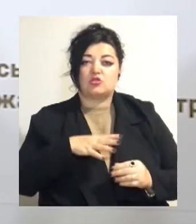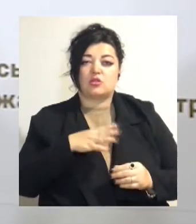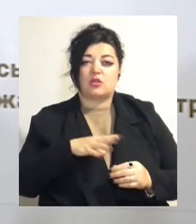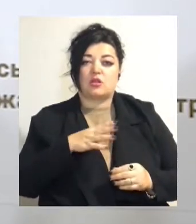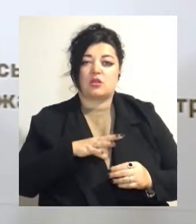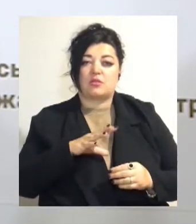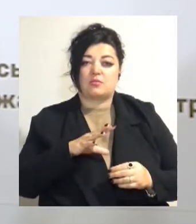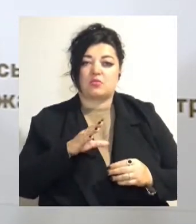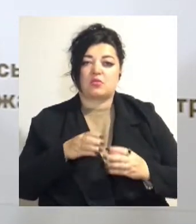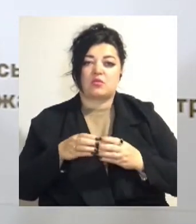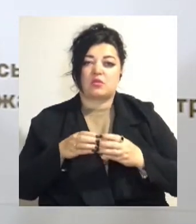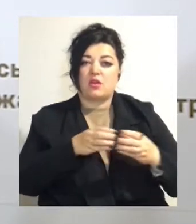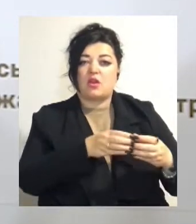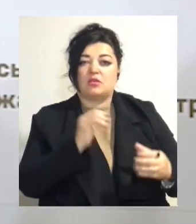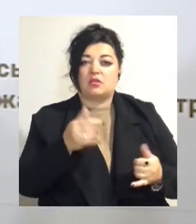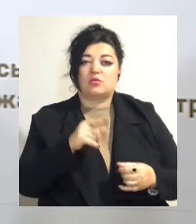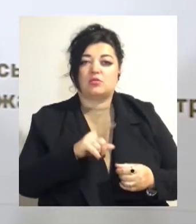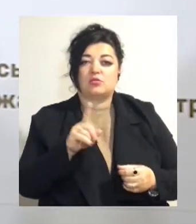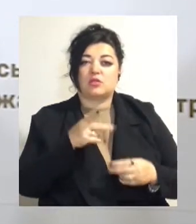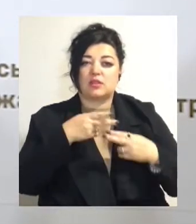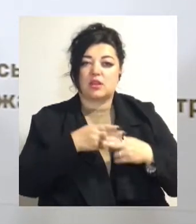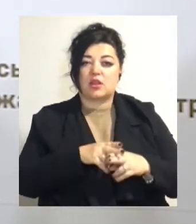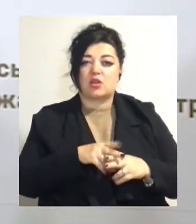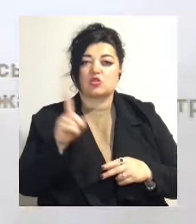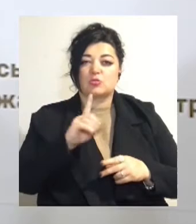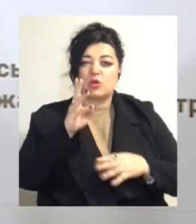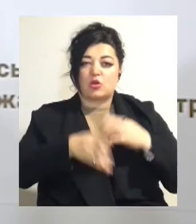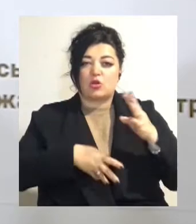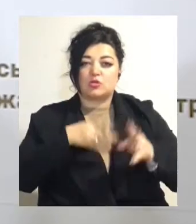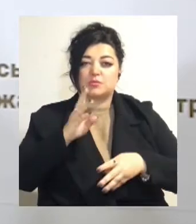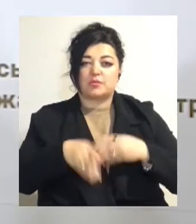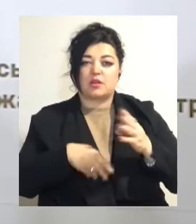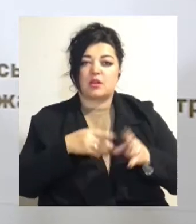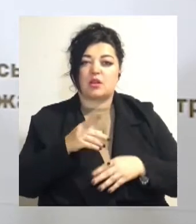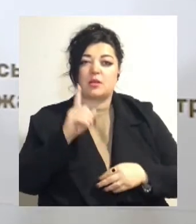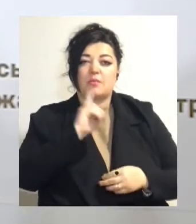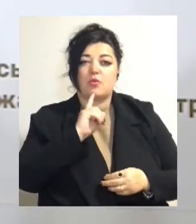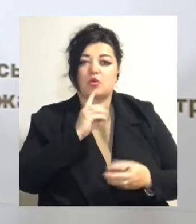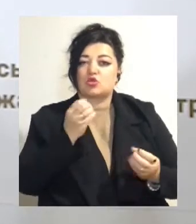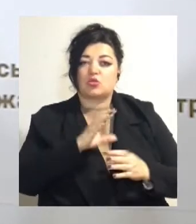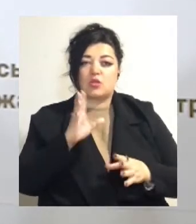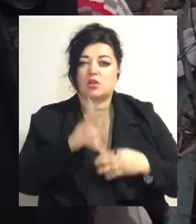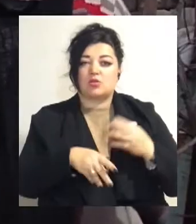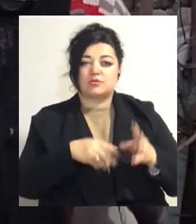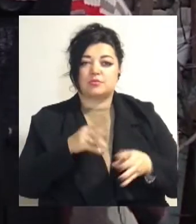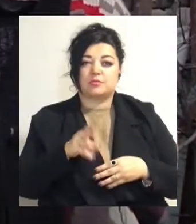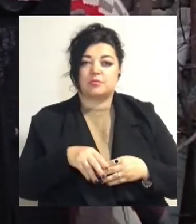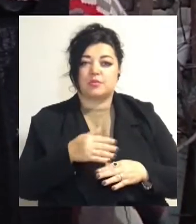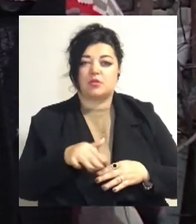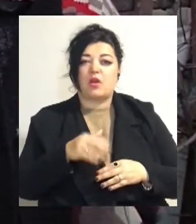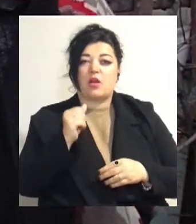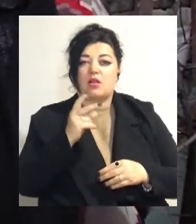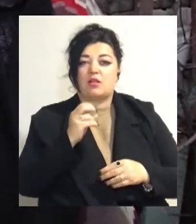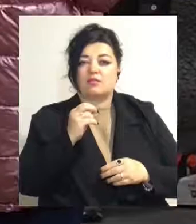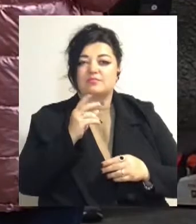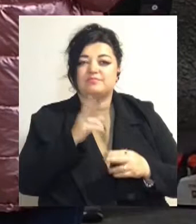іде на техніку, щоб все розпиляти і все-все вивезти. Поки що не розпилювали, там загрози немає. Чи звертались